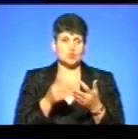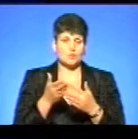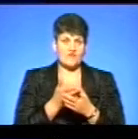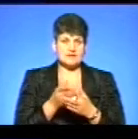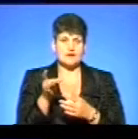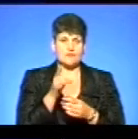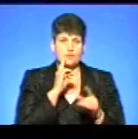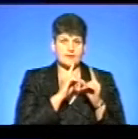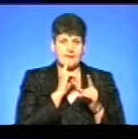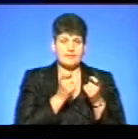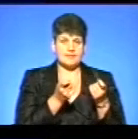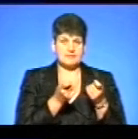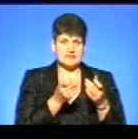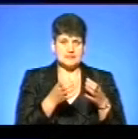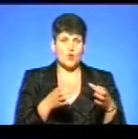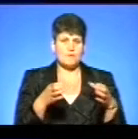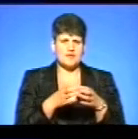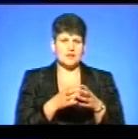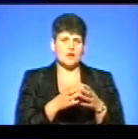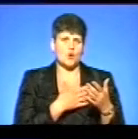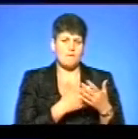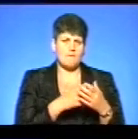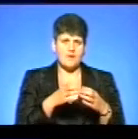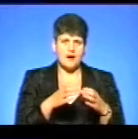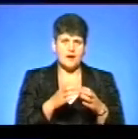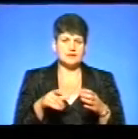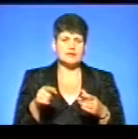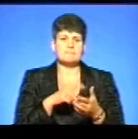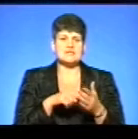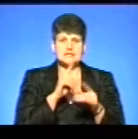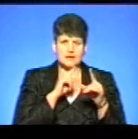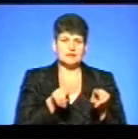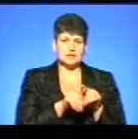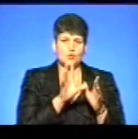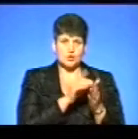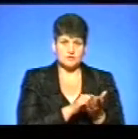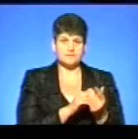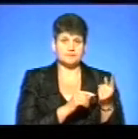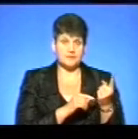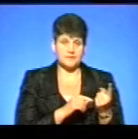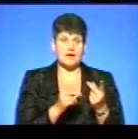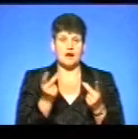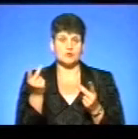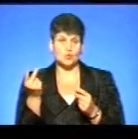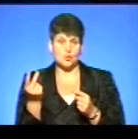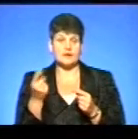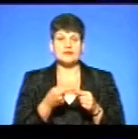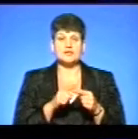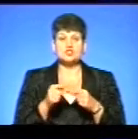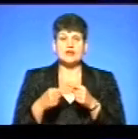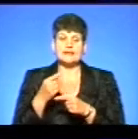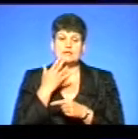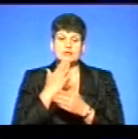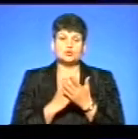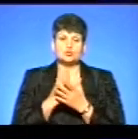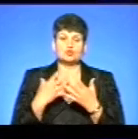адміністрації, об'єднані громади, міські ради також. А другий варіант – це через Національну службу здоров'я,